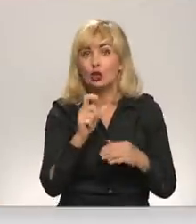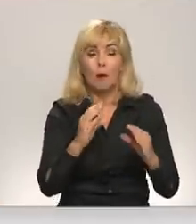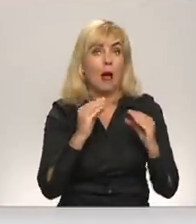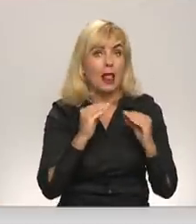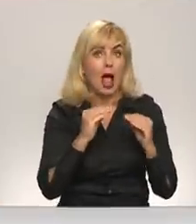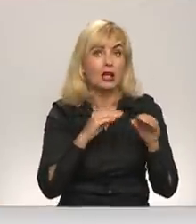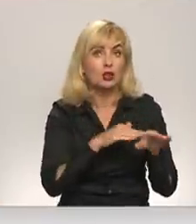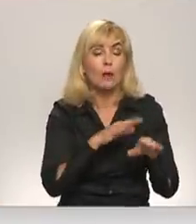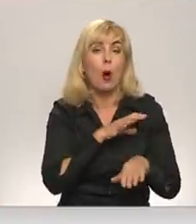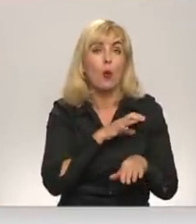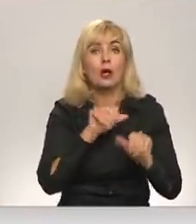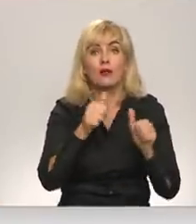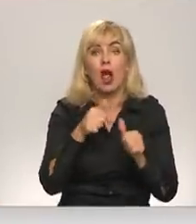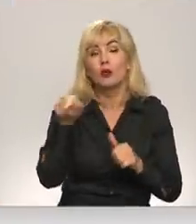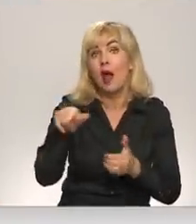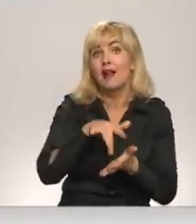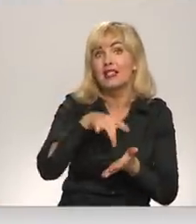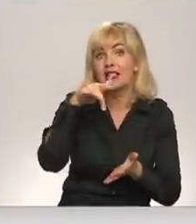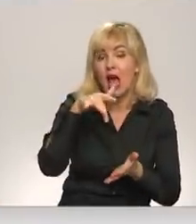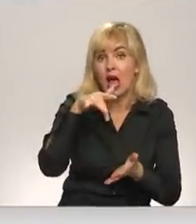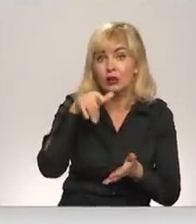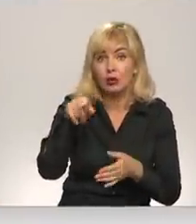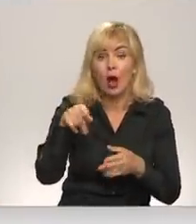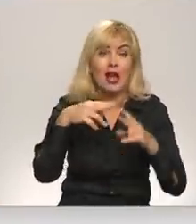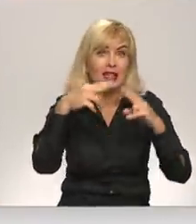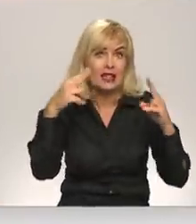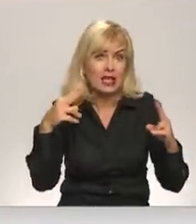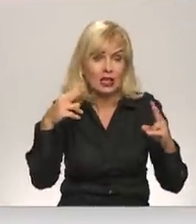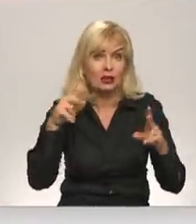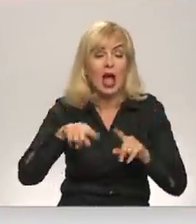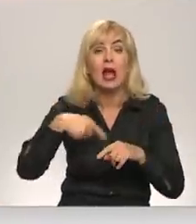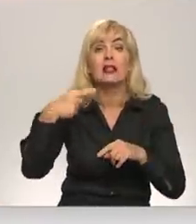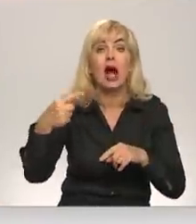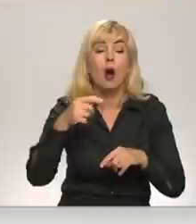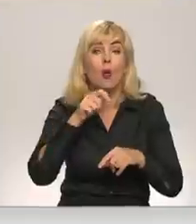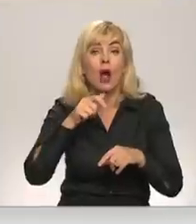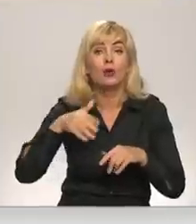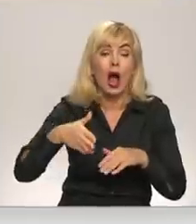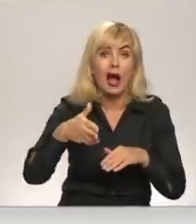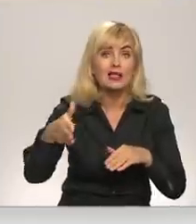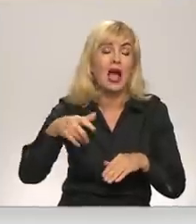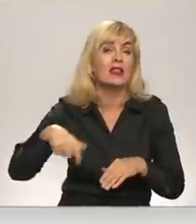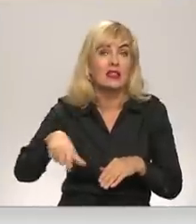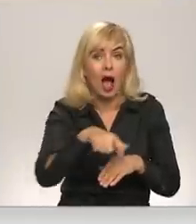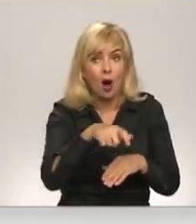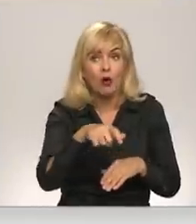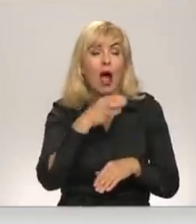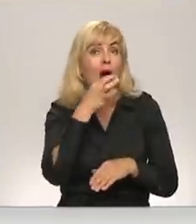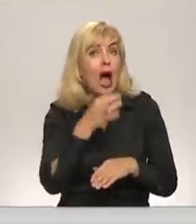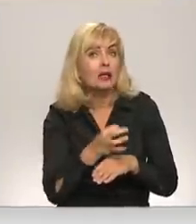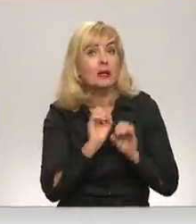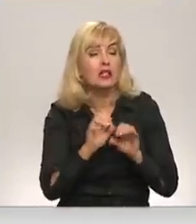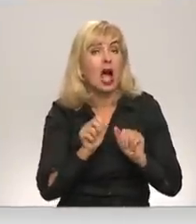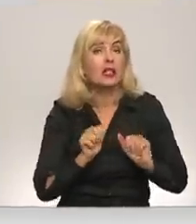sastrākums ogres upē veidojās šeit centrā pie loka tilta, kur tālāk ir arī ogres upes ietekat Daugavā. Un kā norāda atbildīgie dienesti,